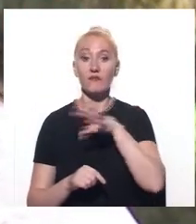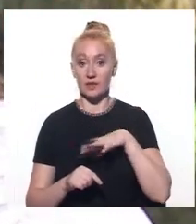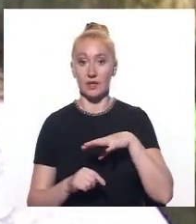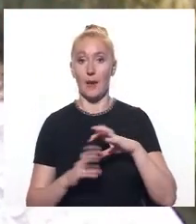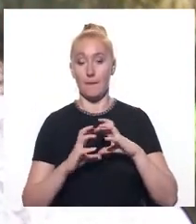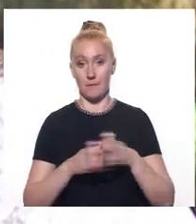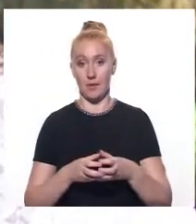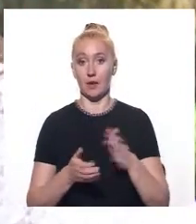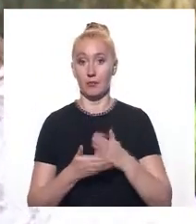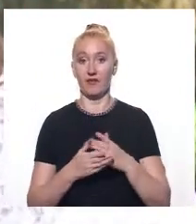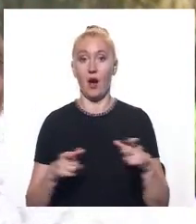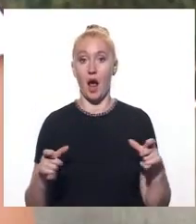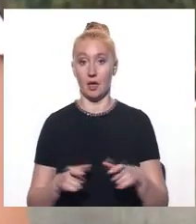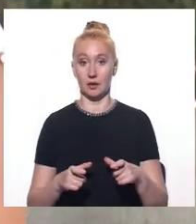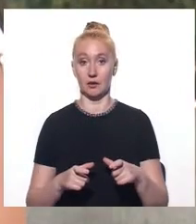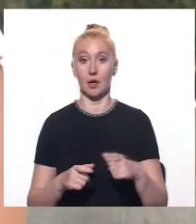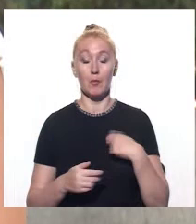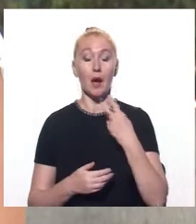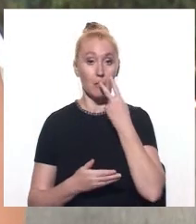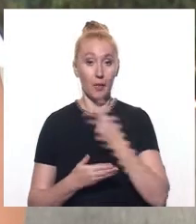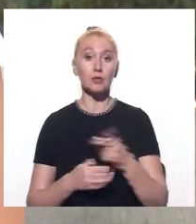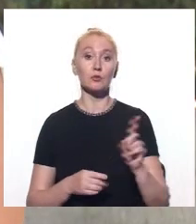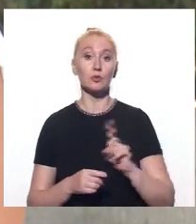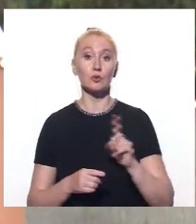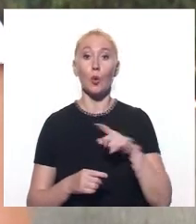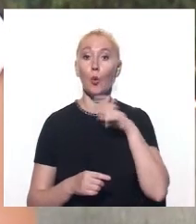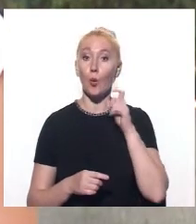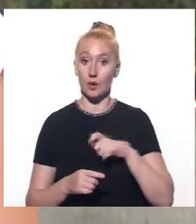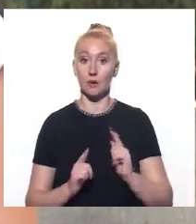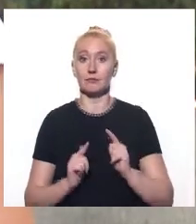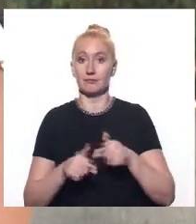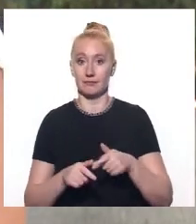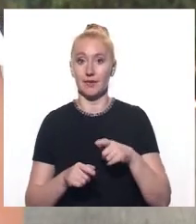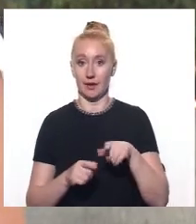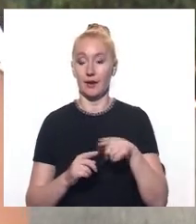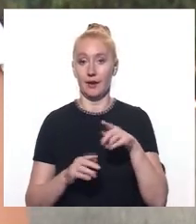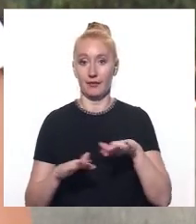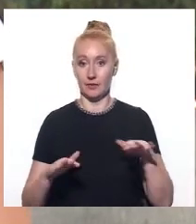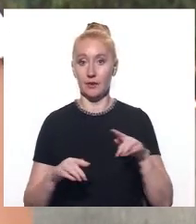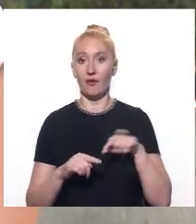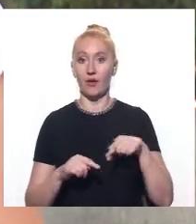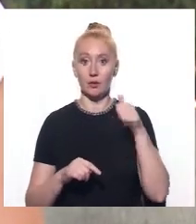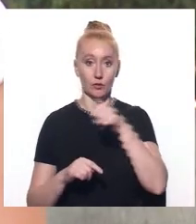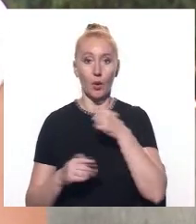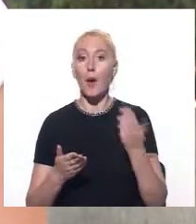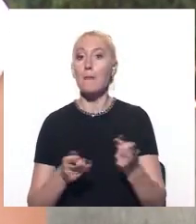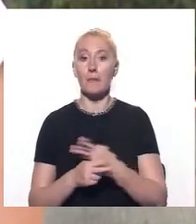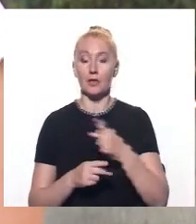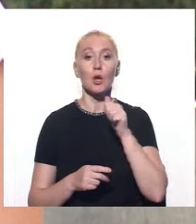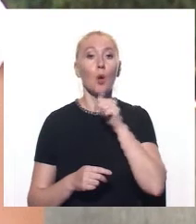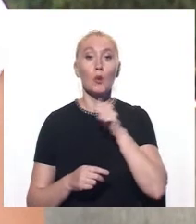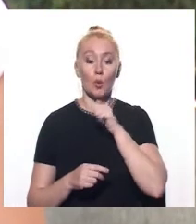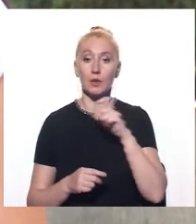перебуває в карантині. І ми бачимо, що українські абітурієнти залишилися цьогоріч без пробного ЗНО.